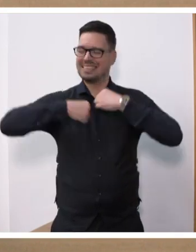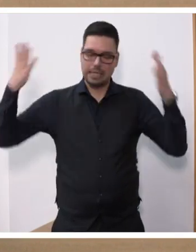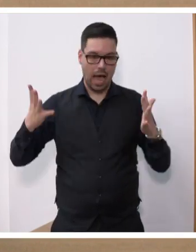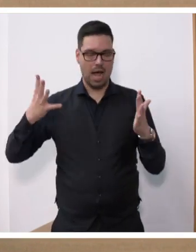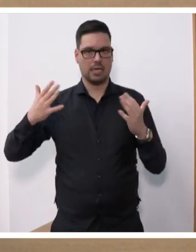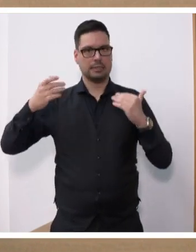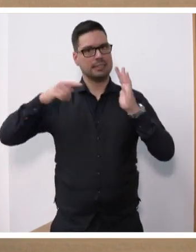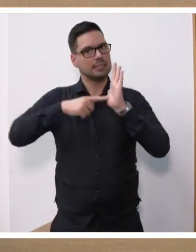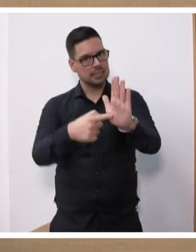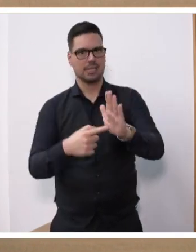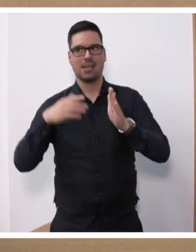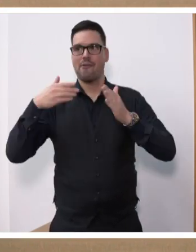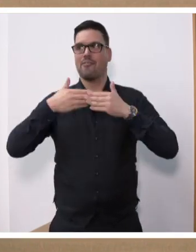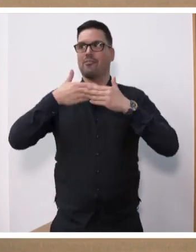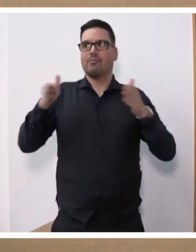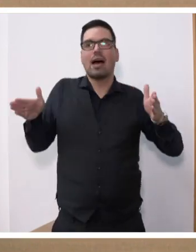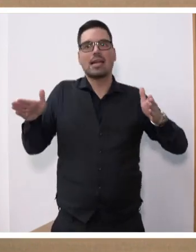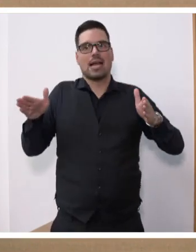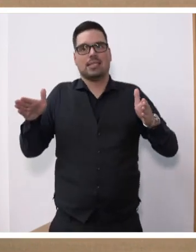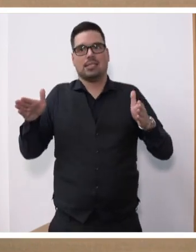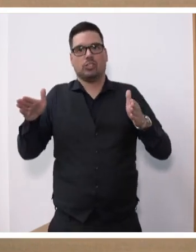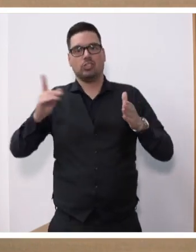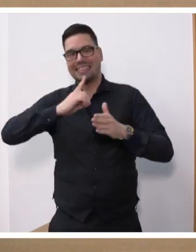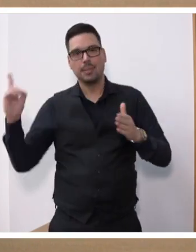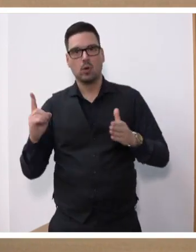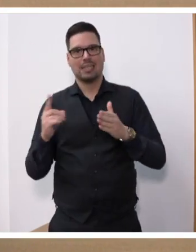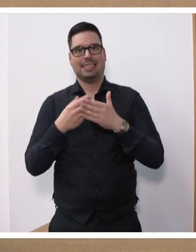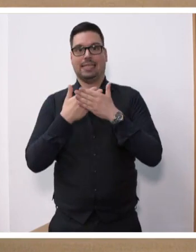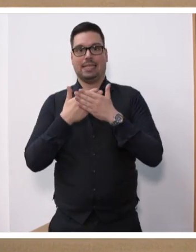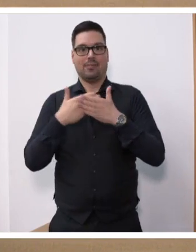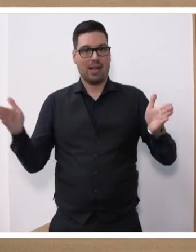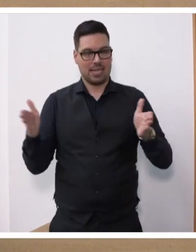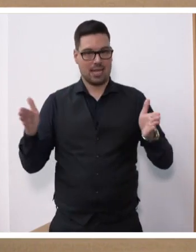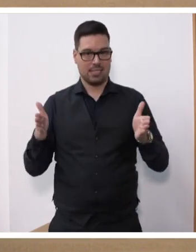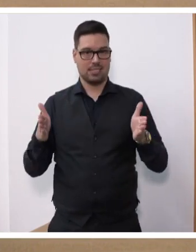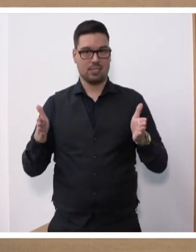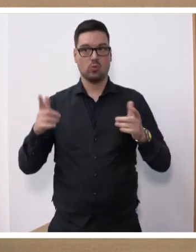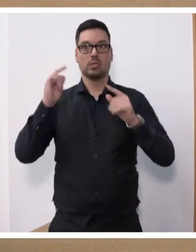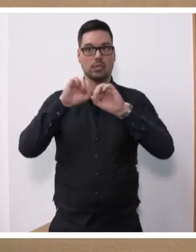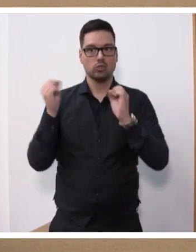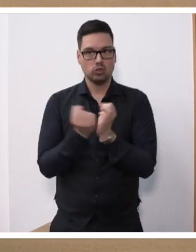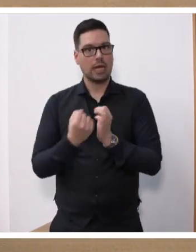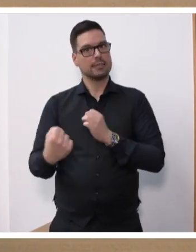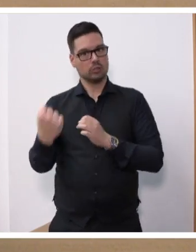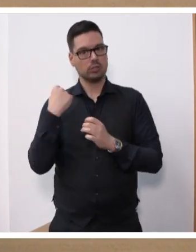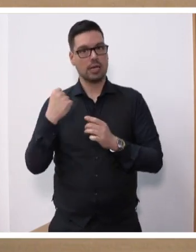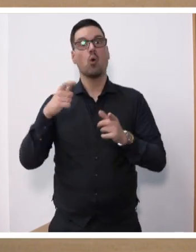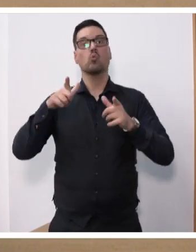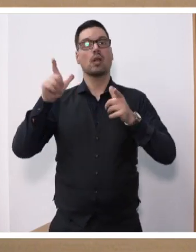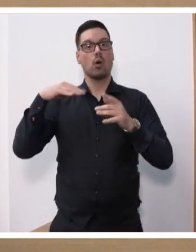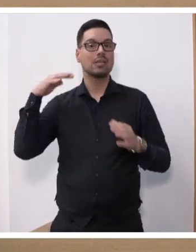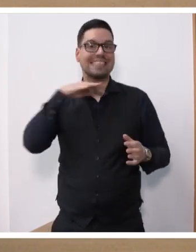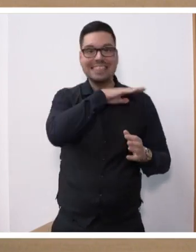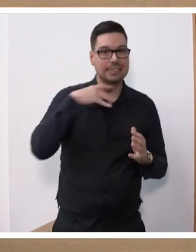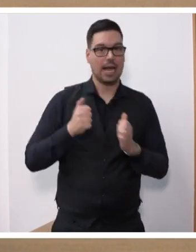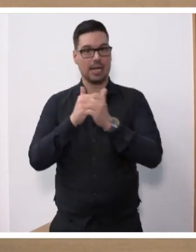zur freiheitlich-demokratischen Grundordnung, zu unserer Demokratie und ja auch zur Staatsräson in Bezug auf Israel einfordern